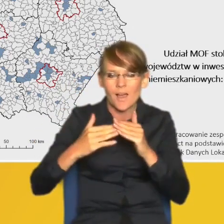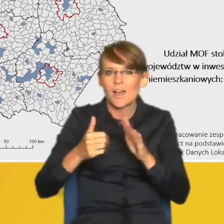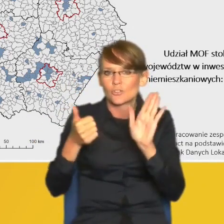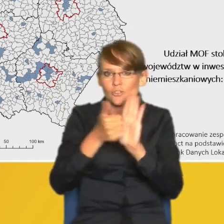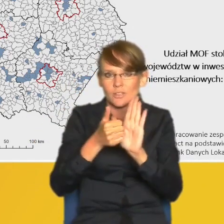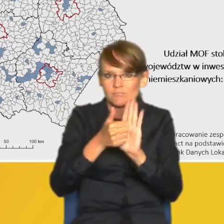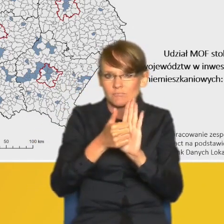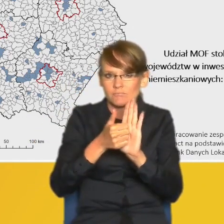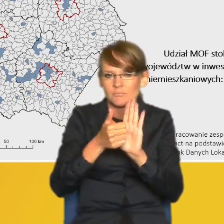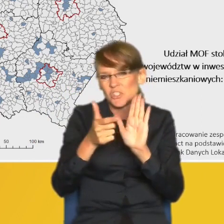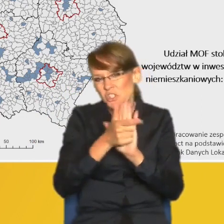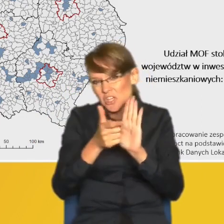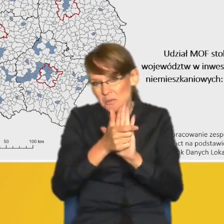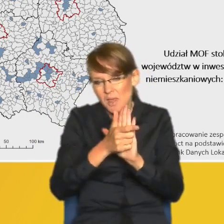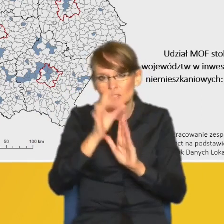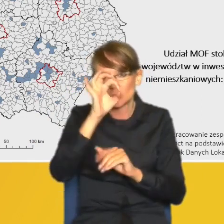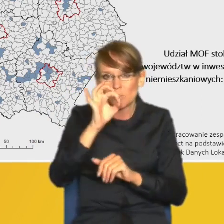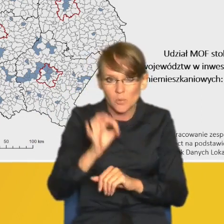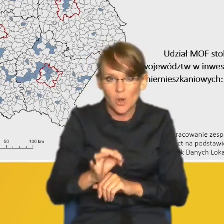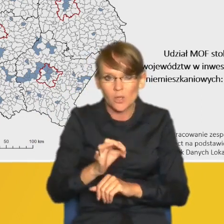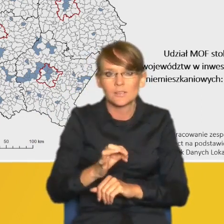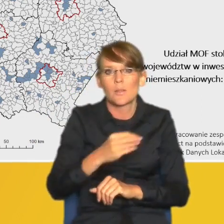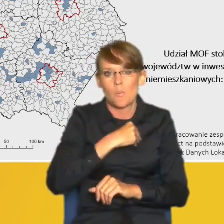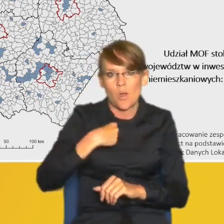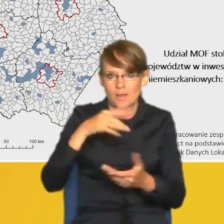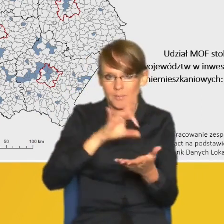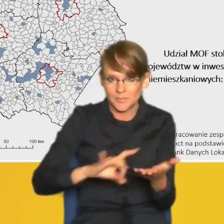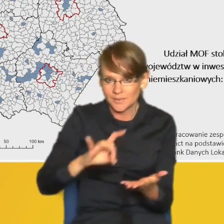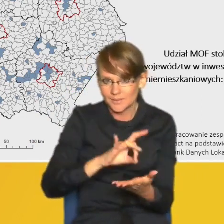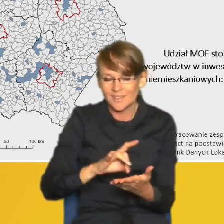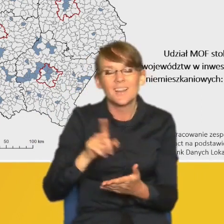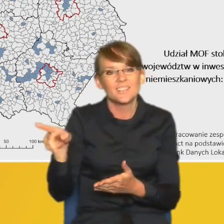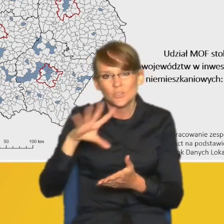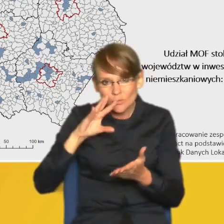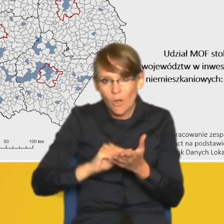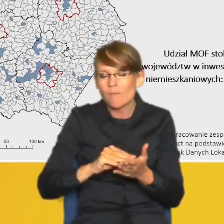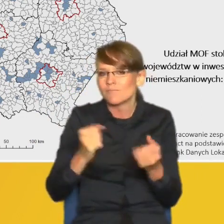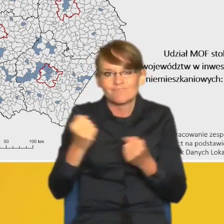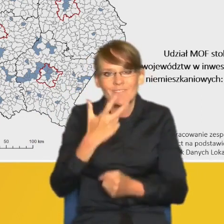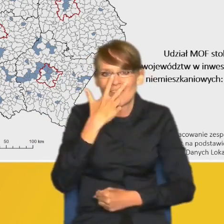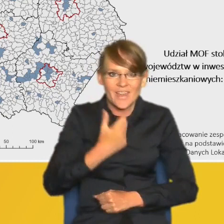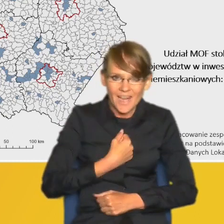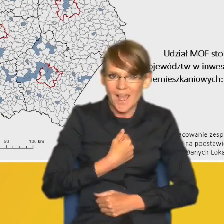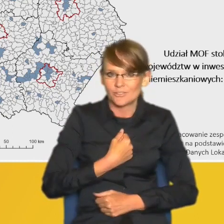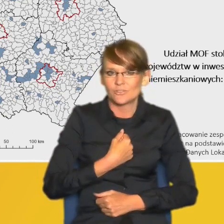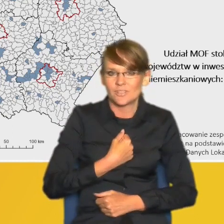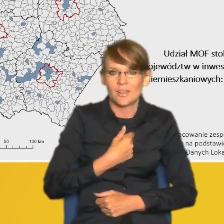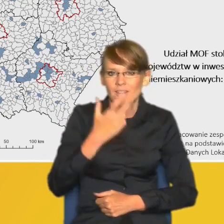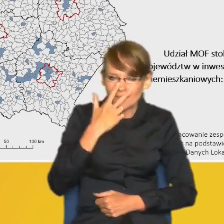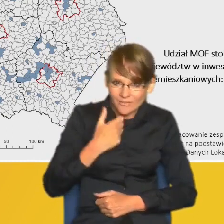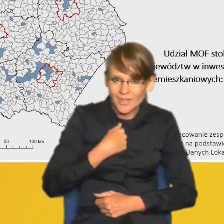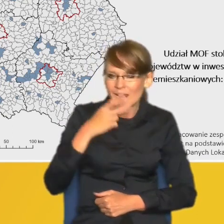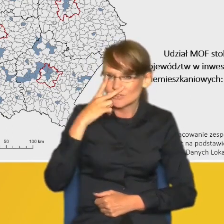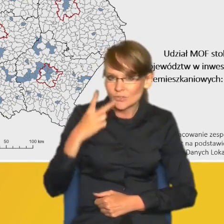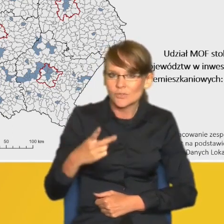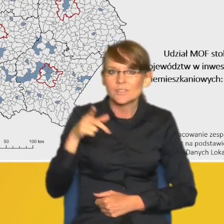-17% polskich gmin. Znowu bardzo wyraźnie uwidacznieją nam